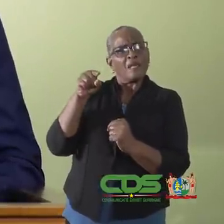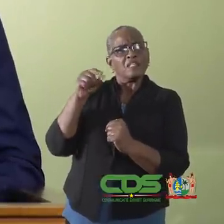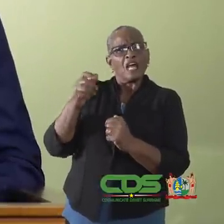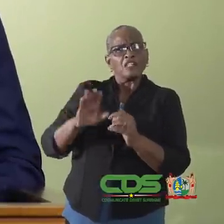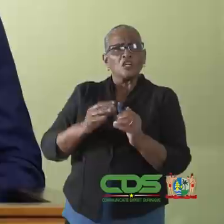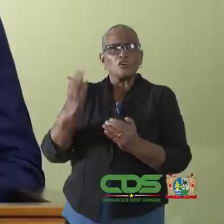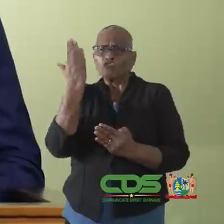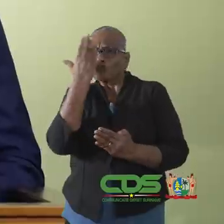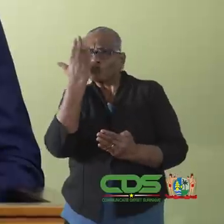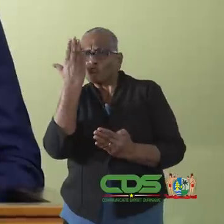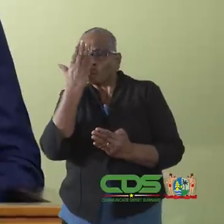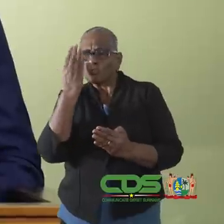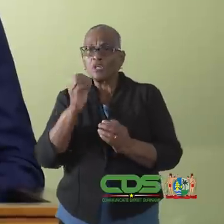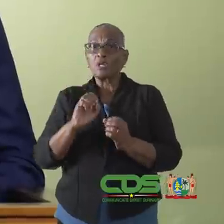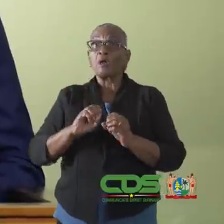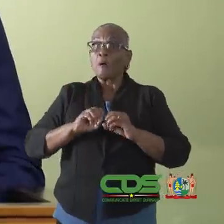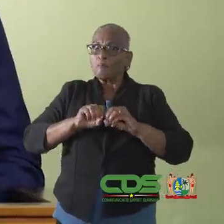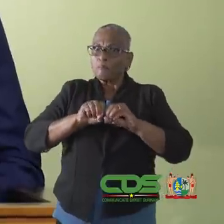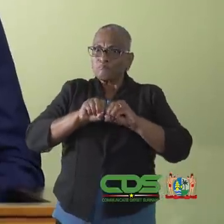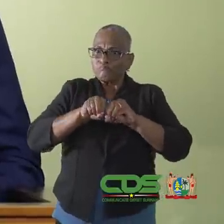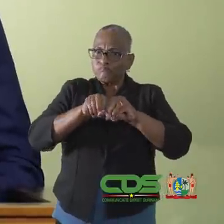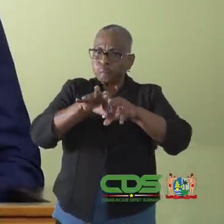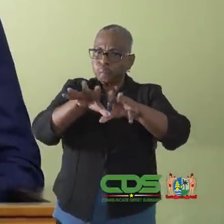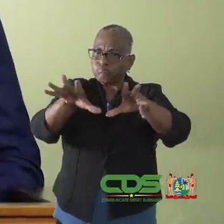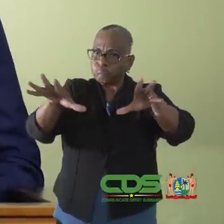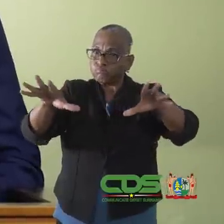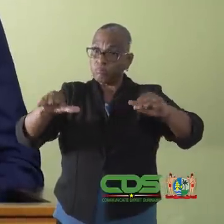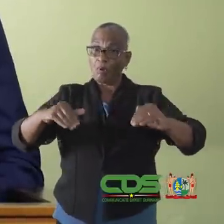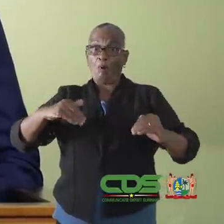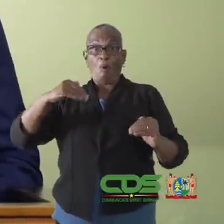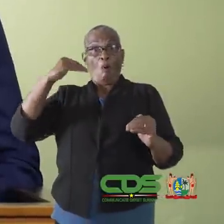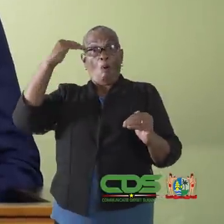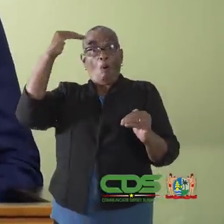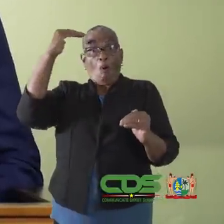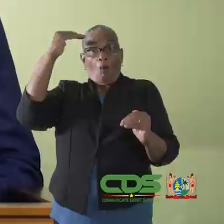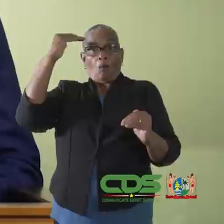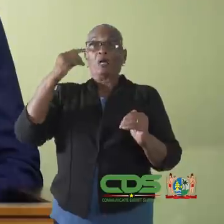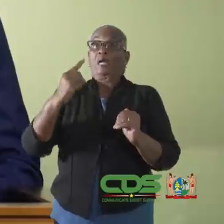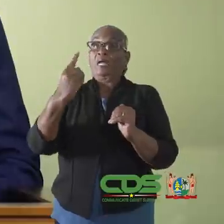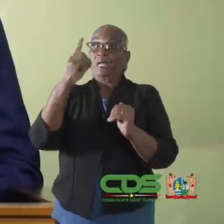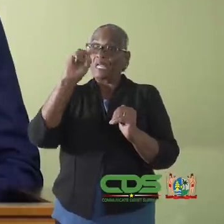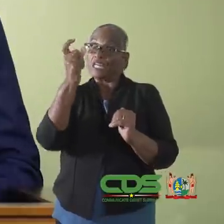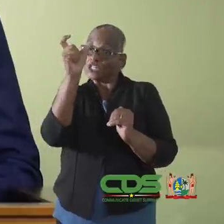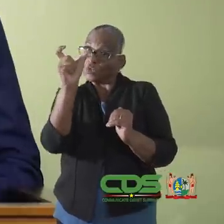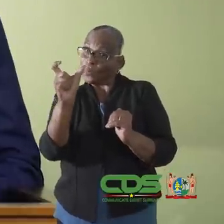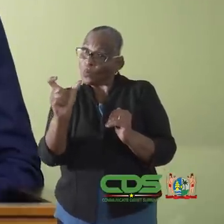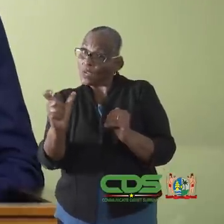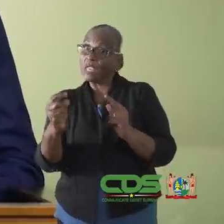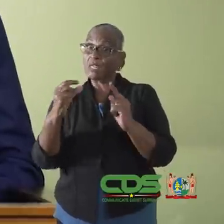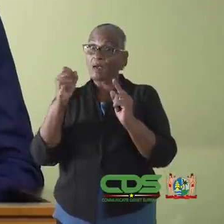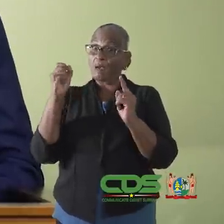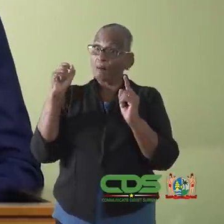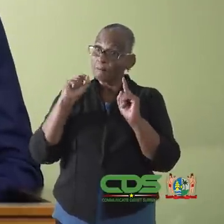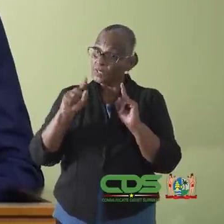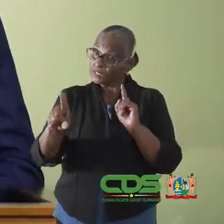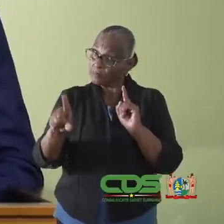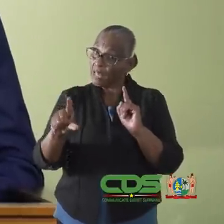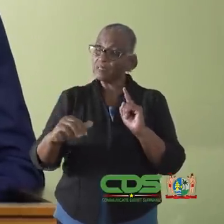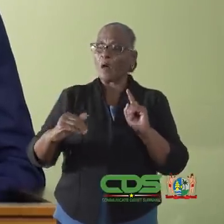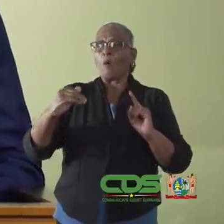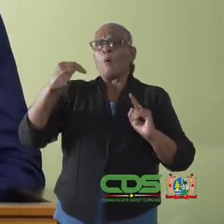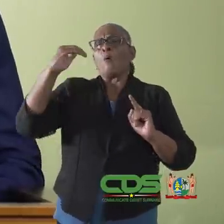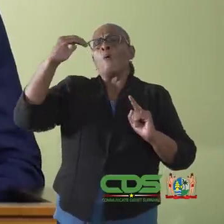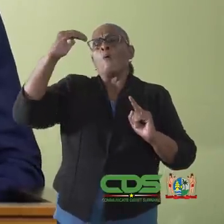studies hebben uitgewezen dat de besmettelijkheid het hoogst is in de eerste week na besmetting. De CDC